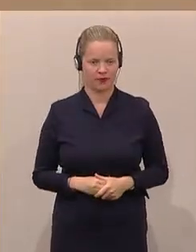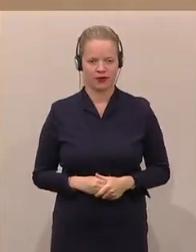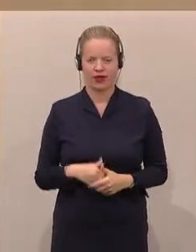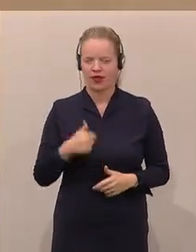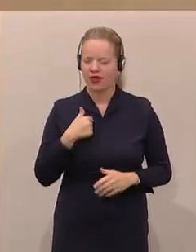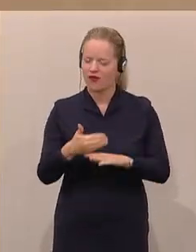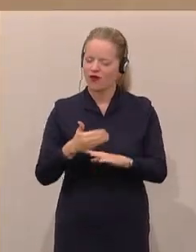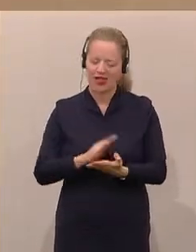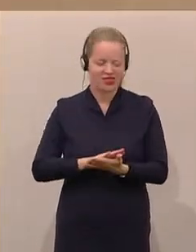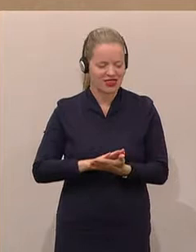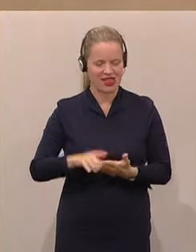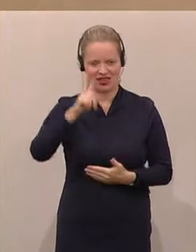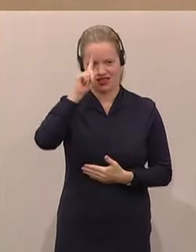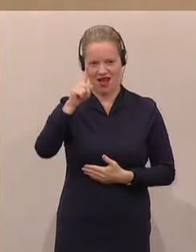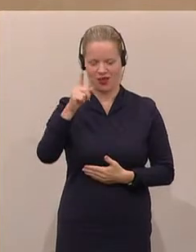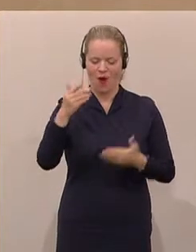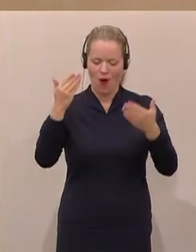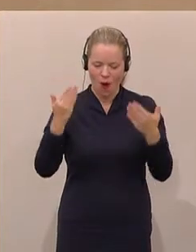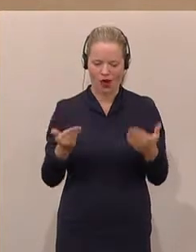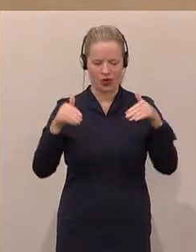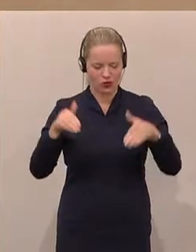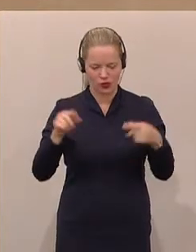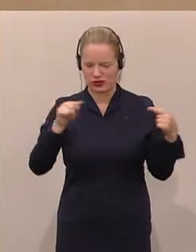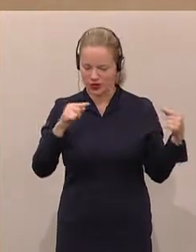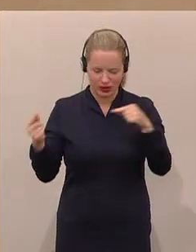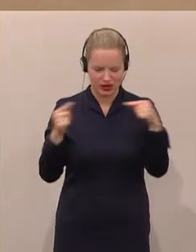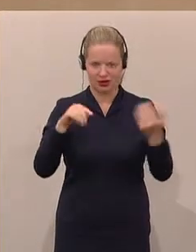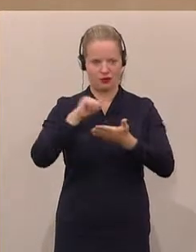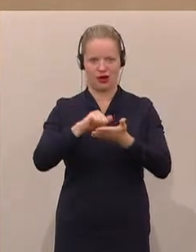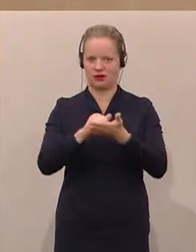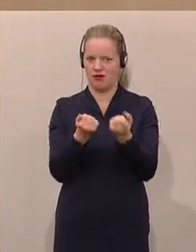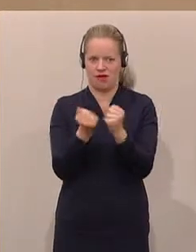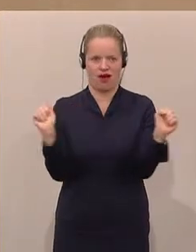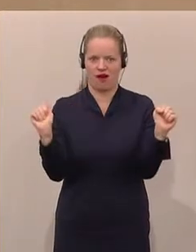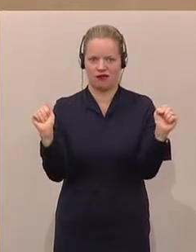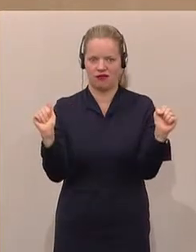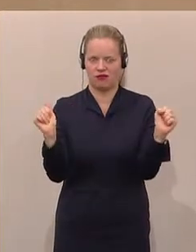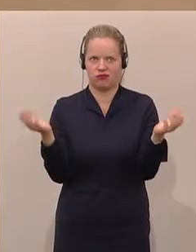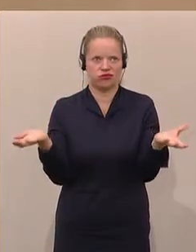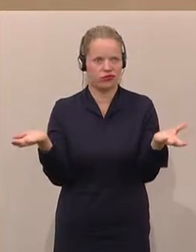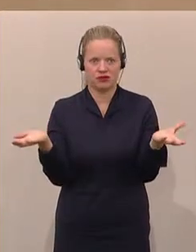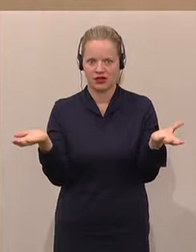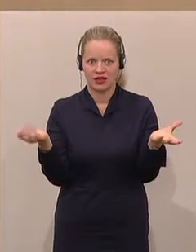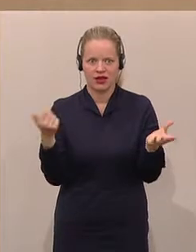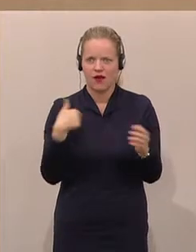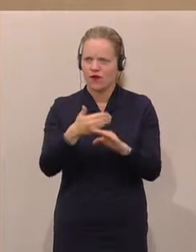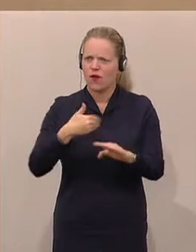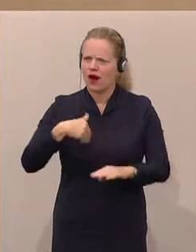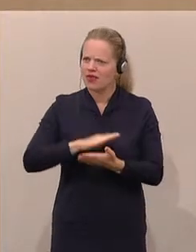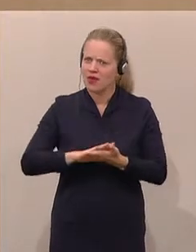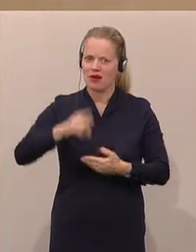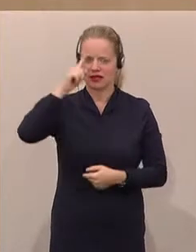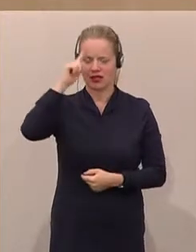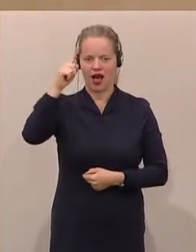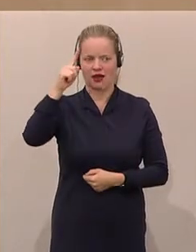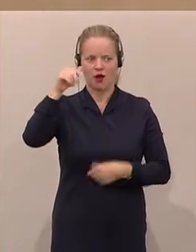nie gedacht, dass wir hier eine Debatte über die Pressefreiheit führen müssen. Ich hätte es mir auch nie gedacht, dass wir eine Debatte darüber führen